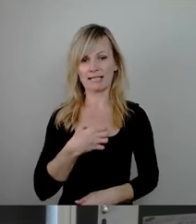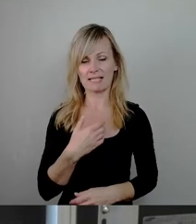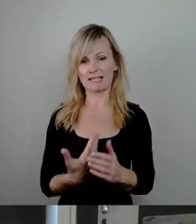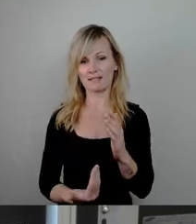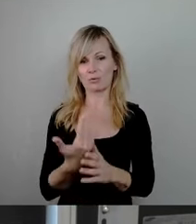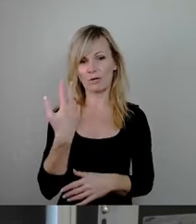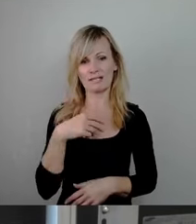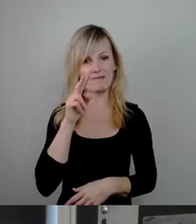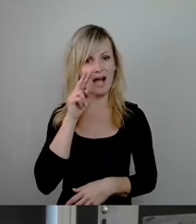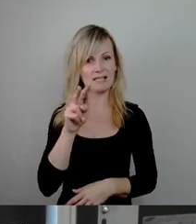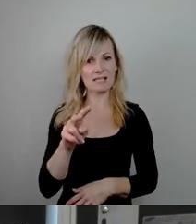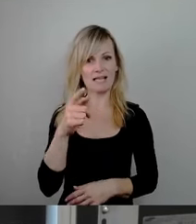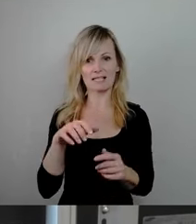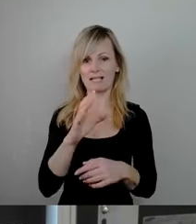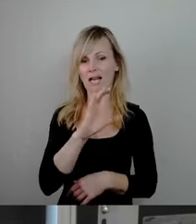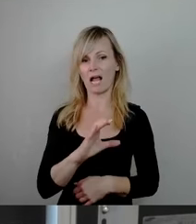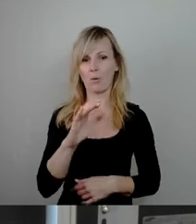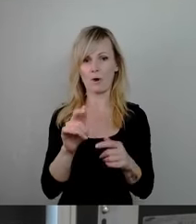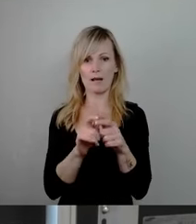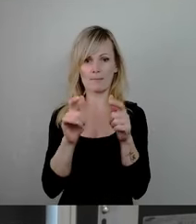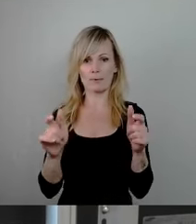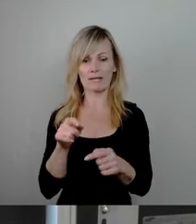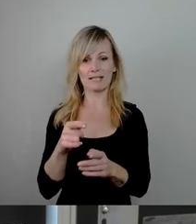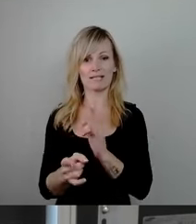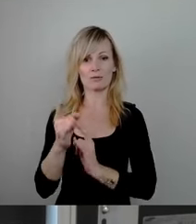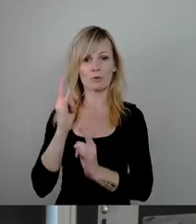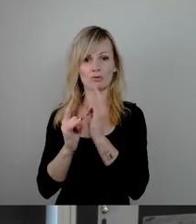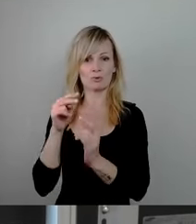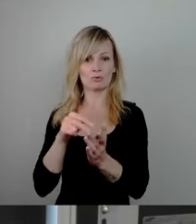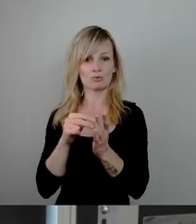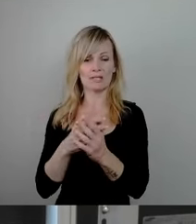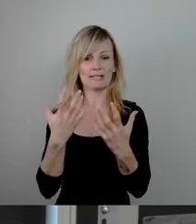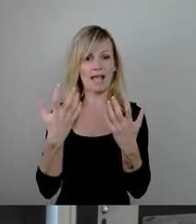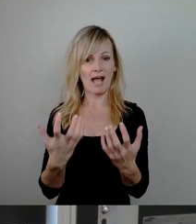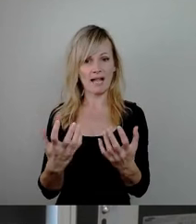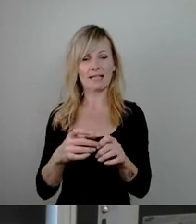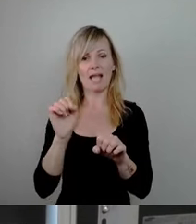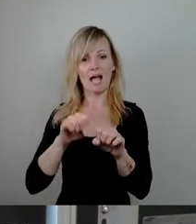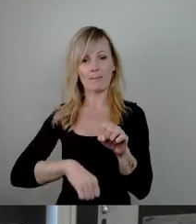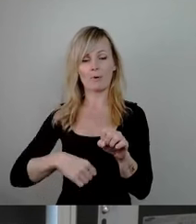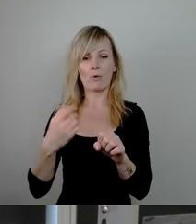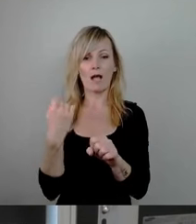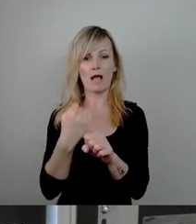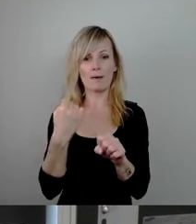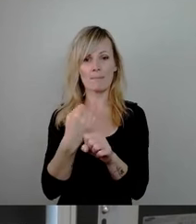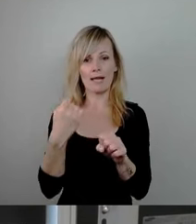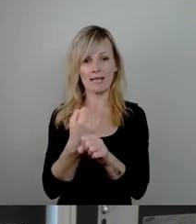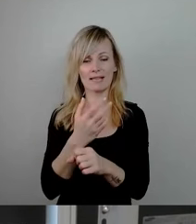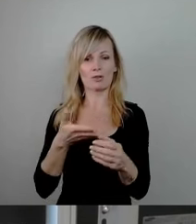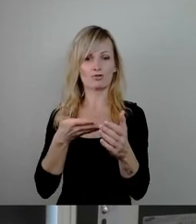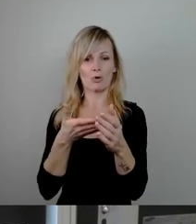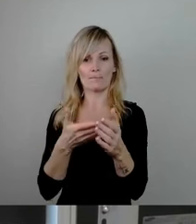Carola Brücke in ihrem historischen Zustand erhalten, Abbrucharbeiten stoppen einzubringen.